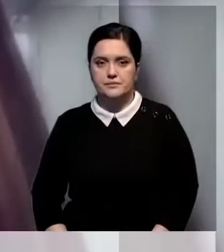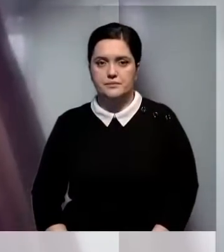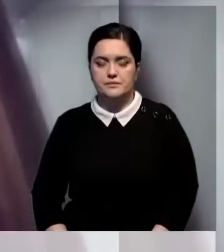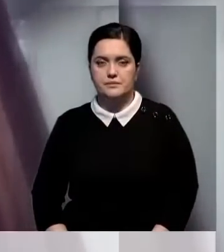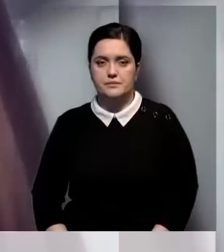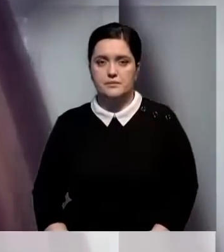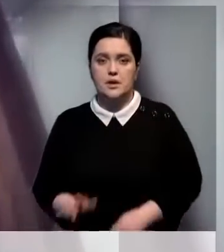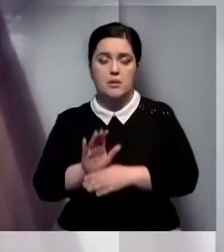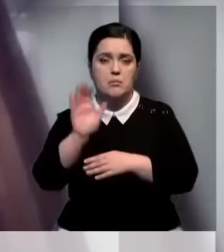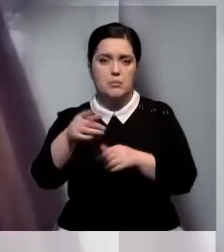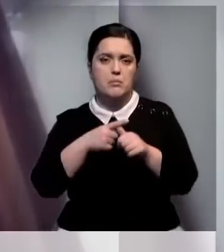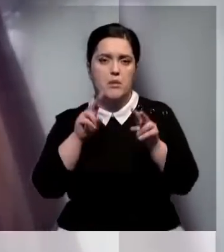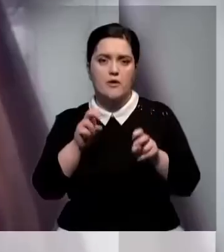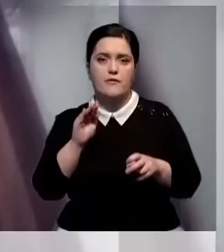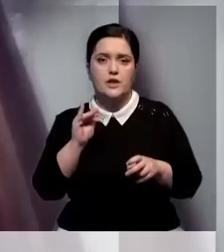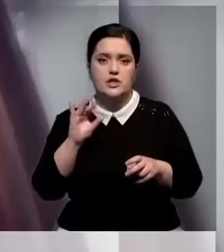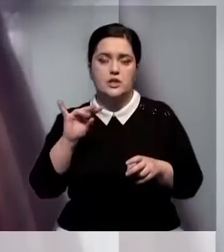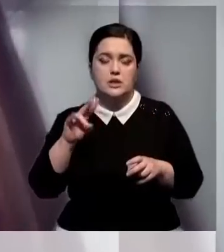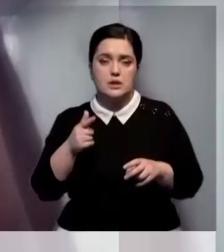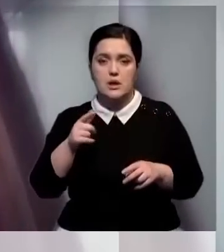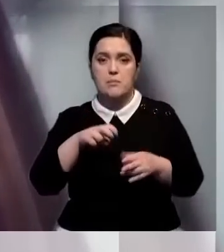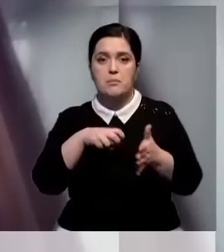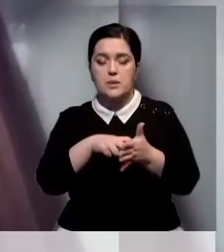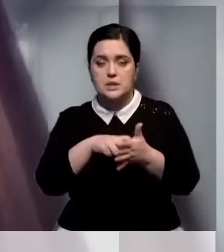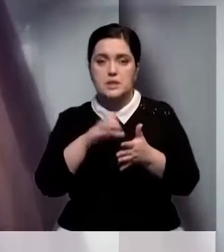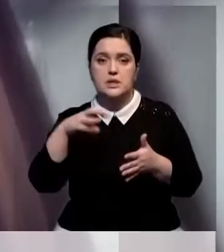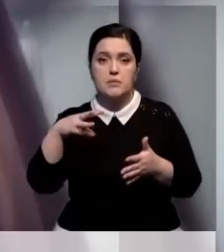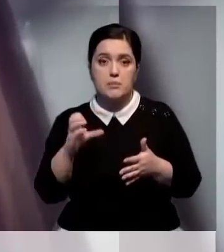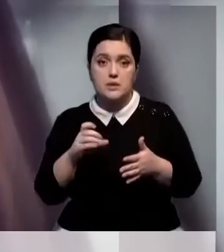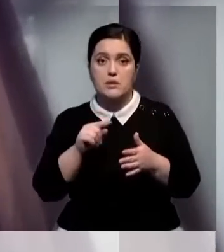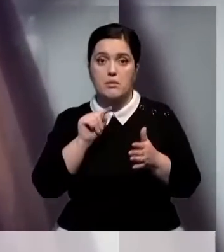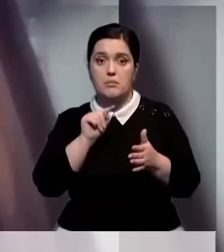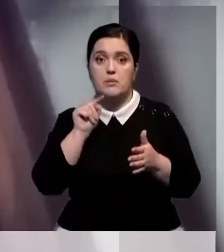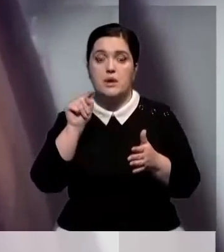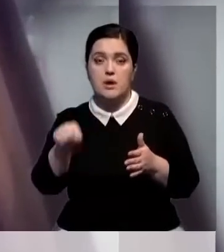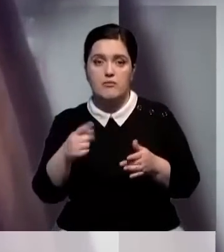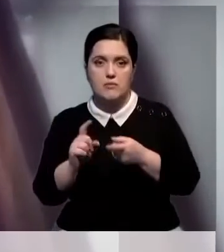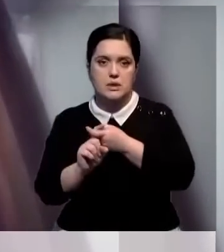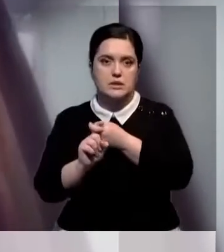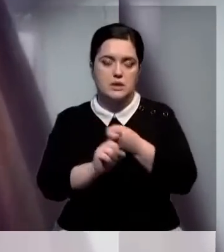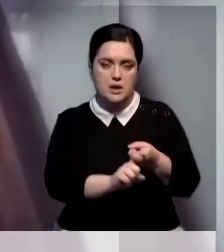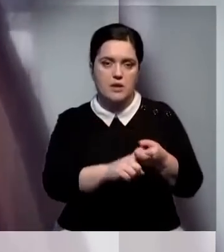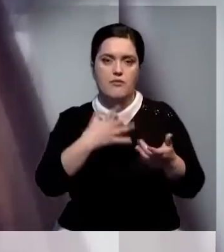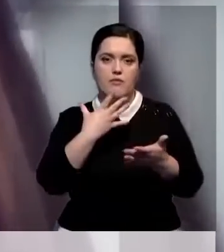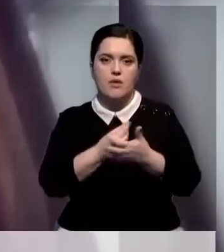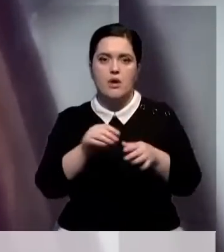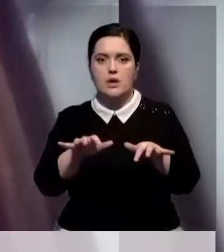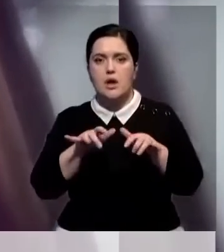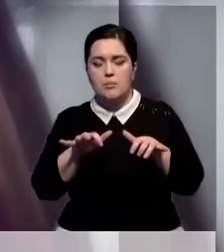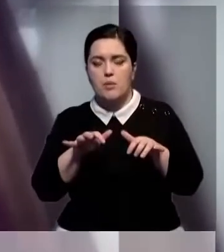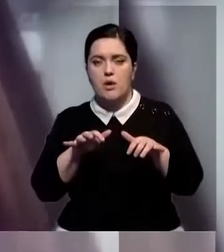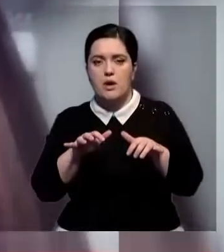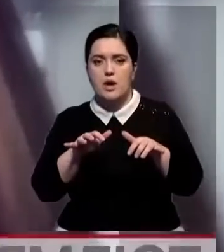письма и ссылки, особенно в мессенджерах и в смс, переходя по которым вы заражаете свое устройство, компьютер или смартфон